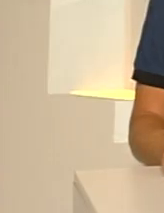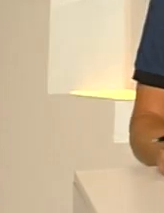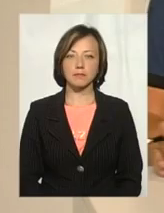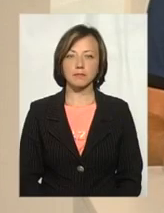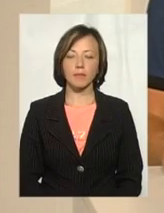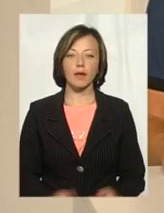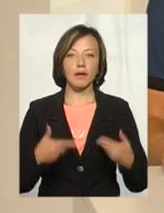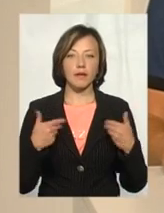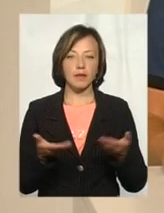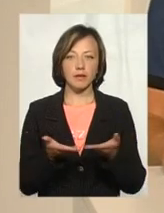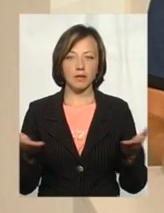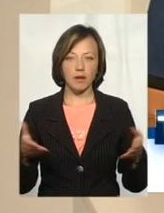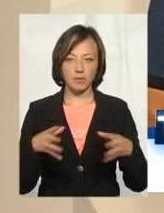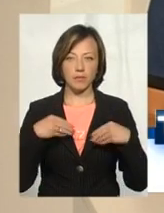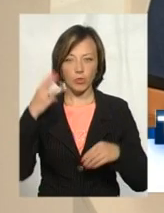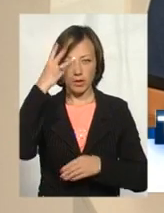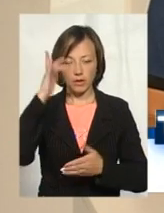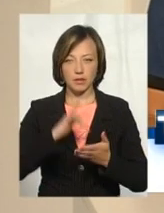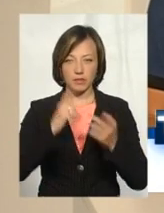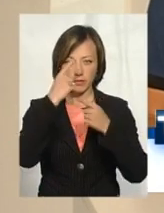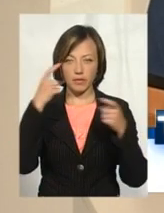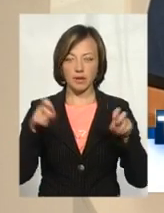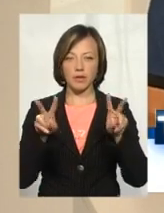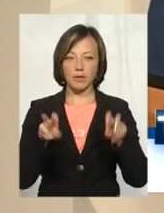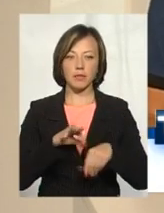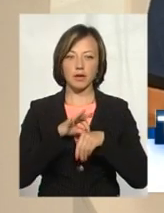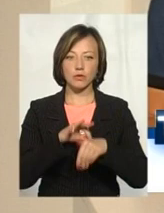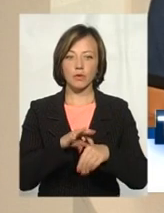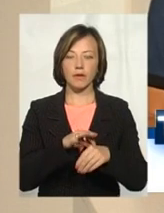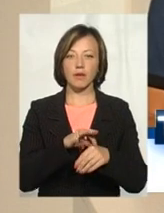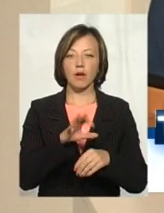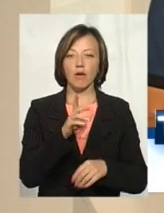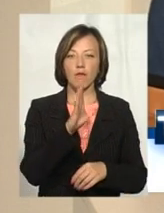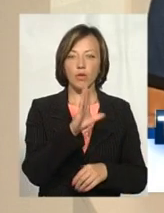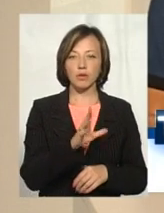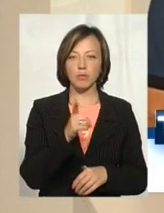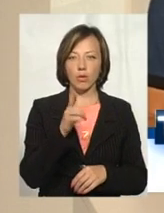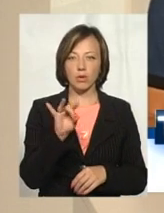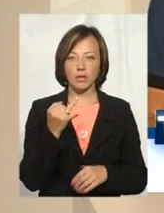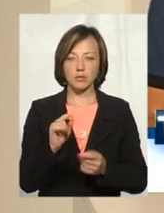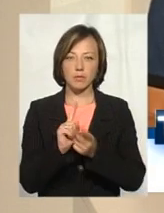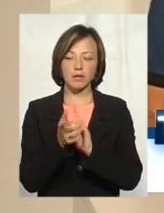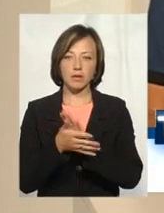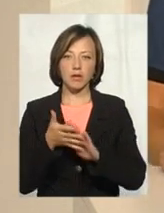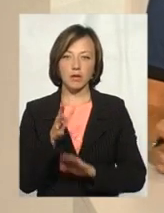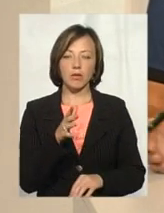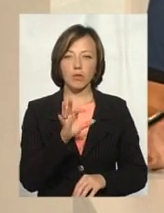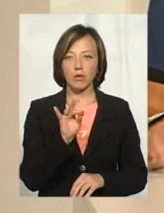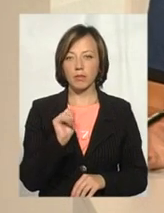Вітаю всіх, приєднався до того каналу Поділля Центр. ефірі тема. Для вас працює Володимир Гординський та Ольга Рибак, перекладає на мови жестів.